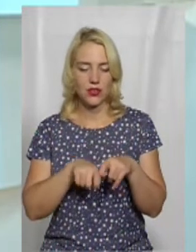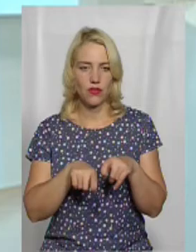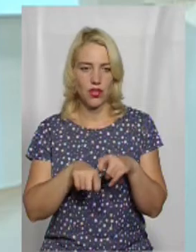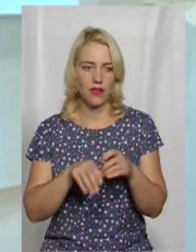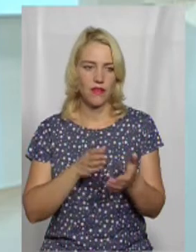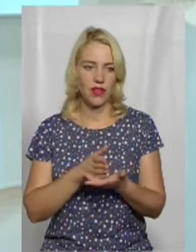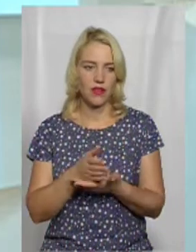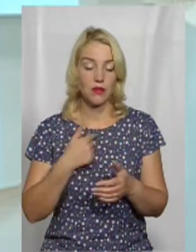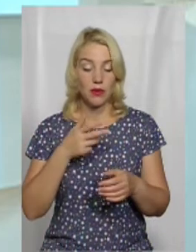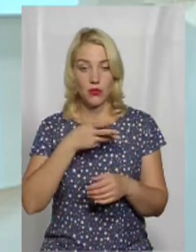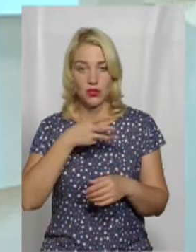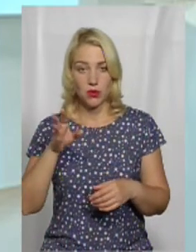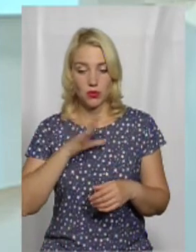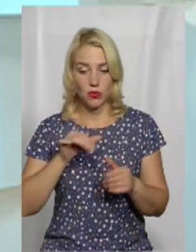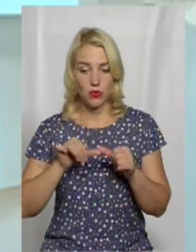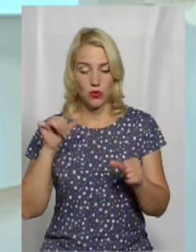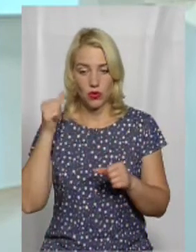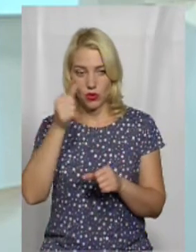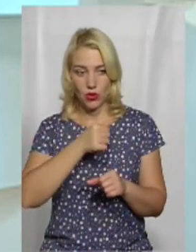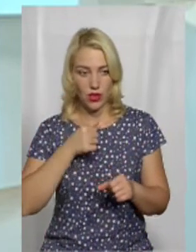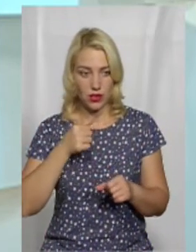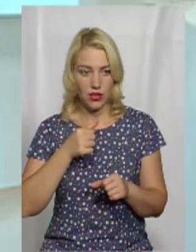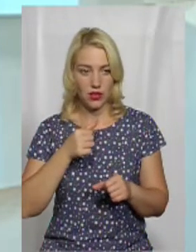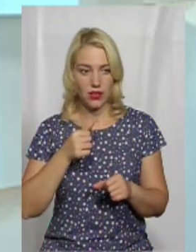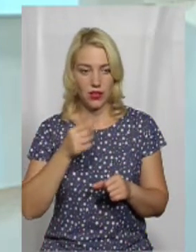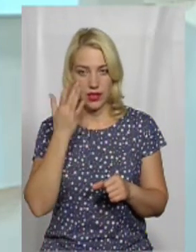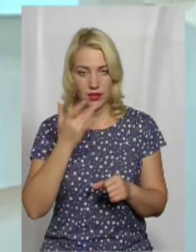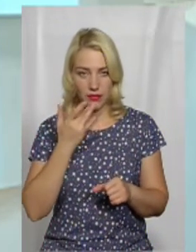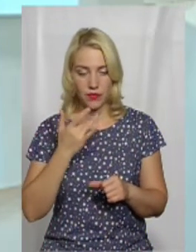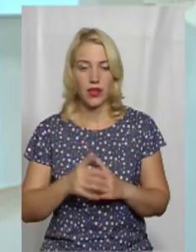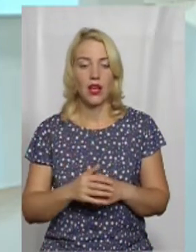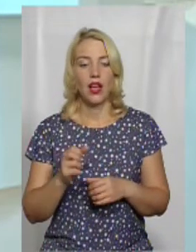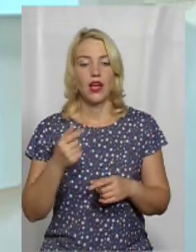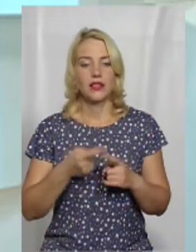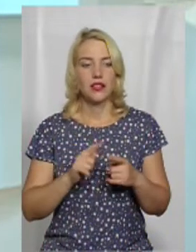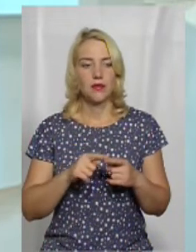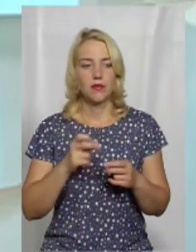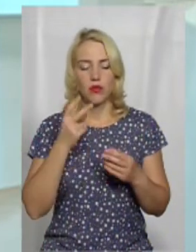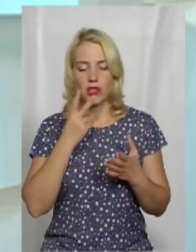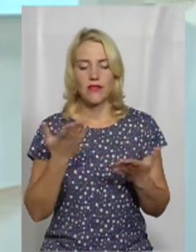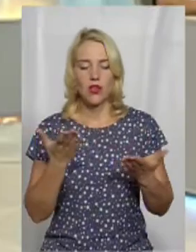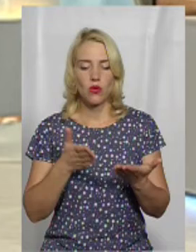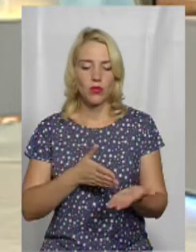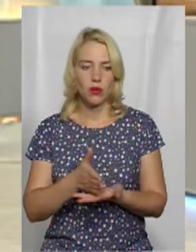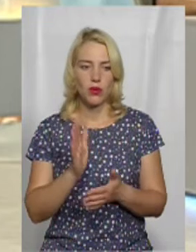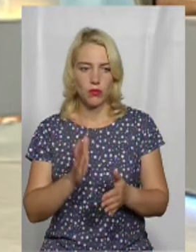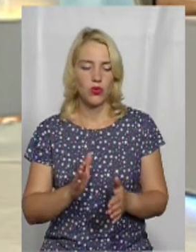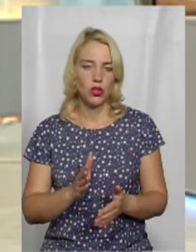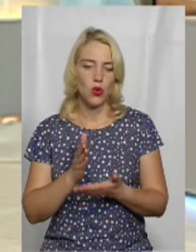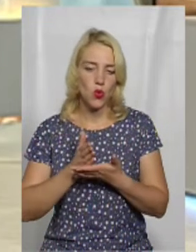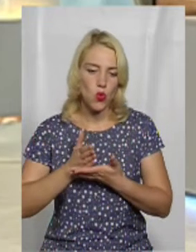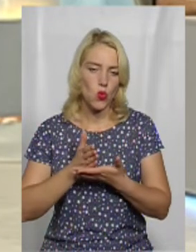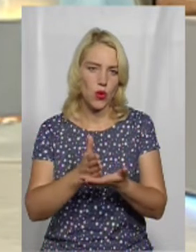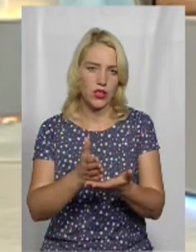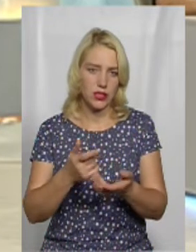знімали його того літа. І ці сцени будуть перезніматись. Просто це, як ми показали, в якому напрямку буде рухатись ця робота.